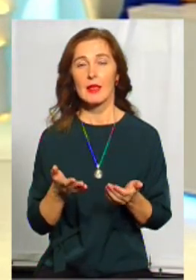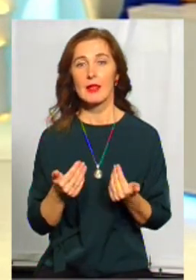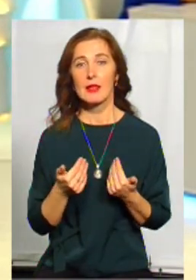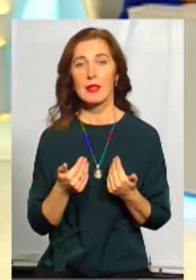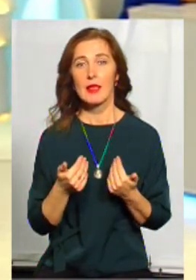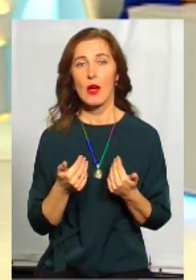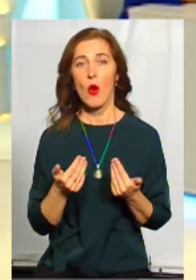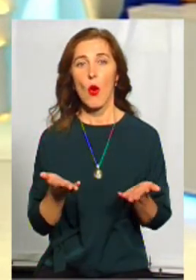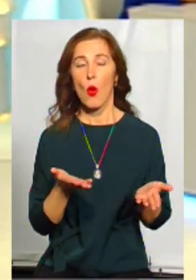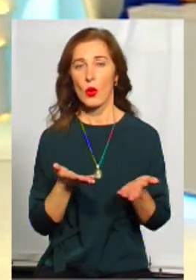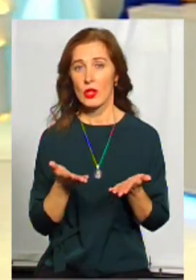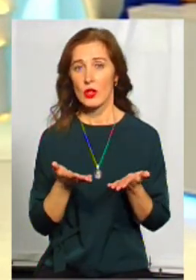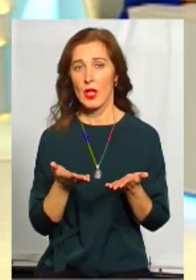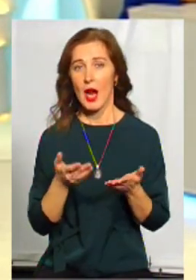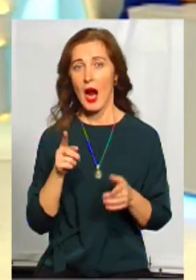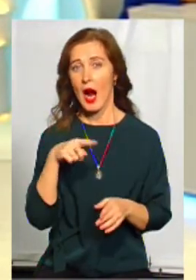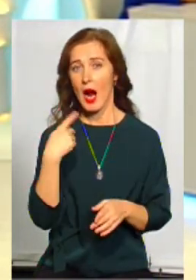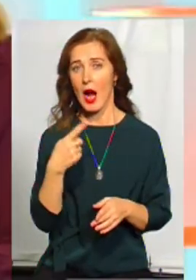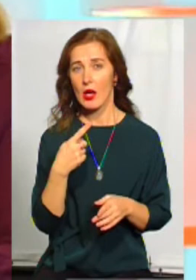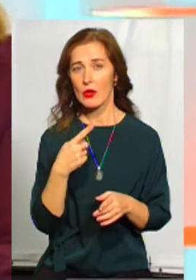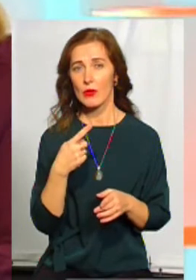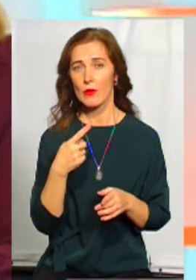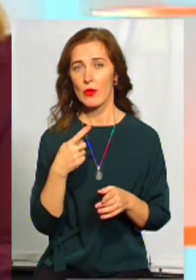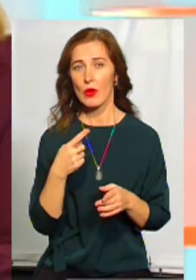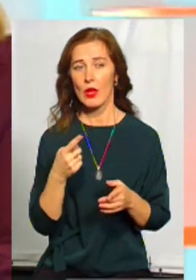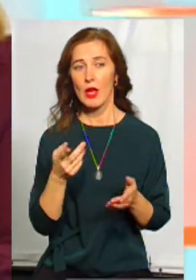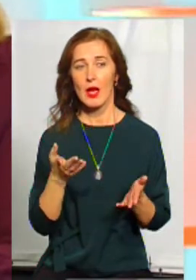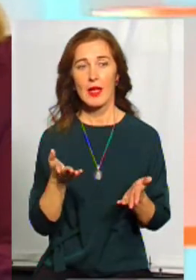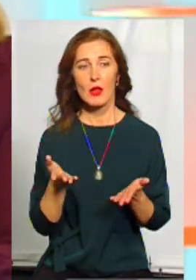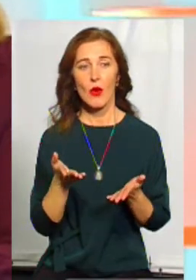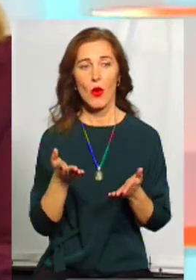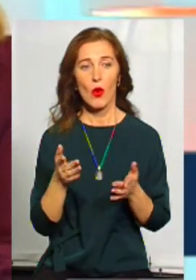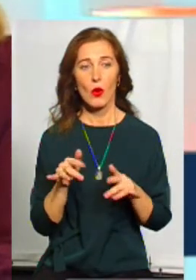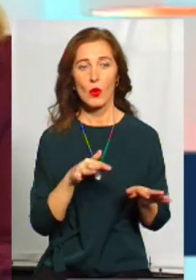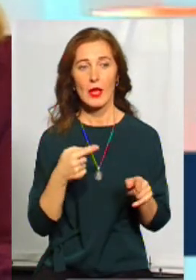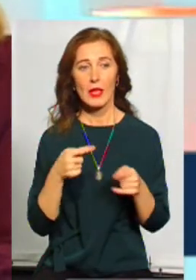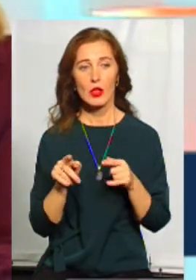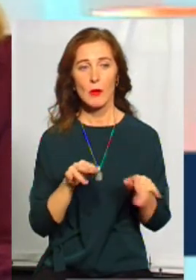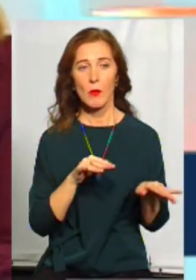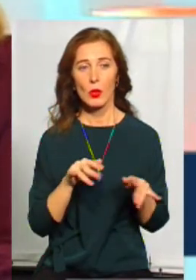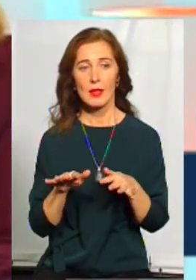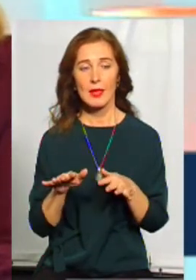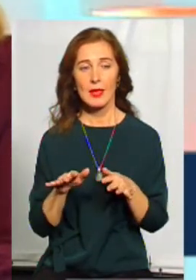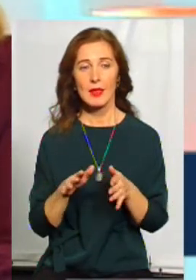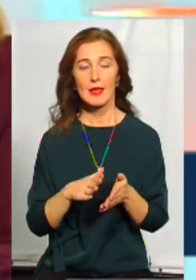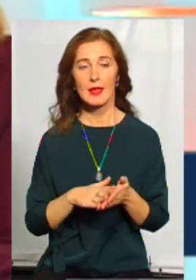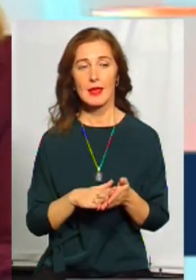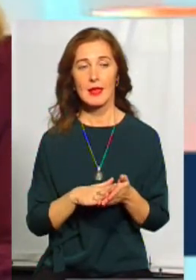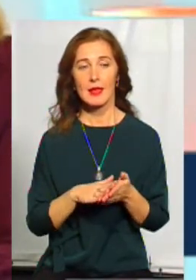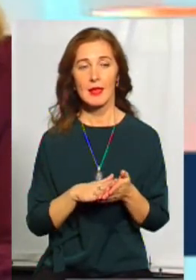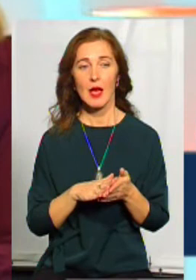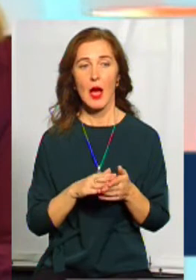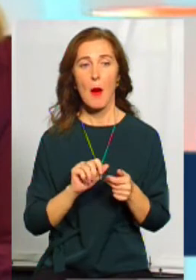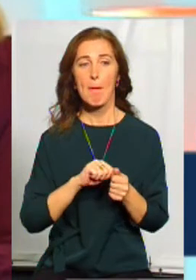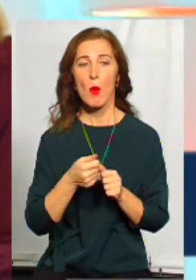Отже, кажемо, ще про епоху руху, про інші події, про